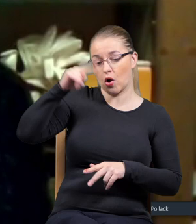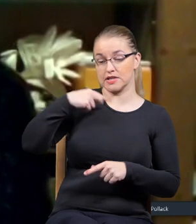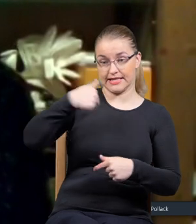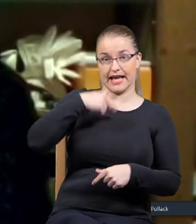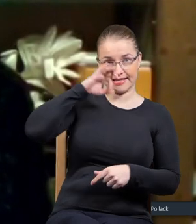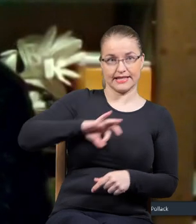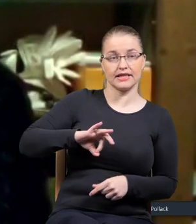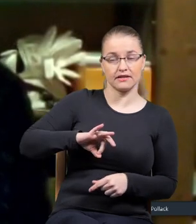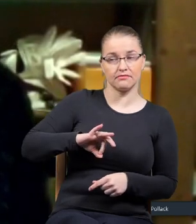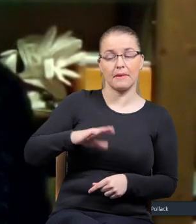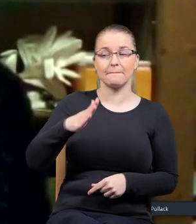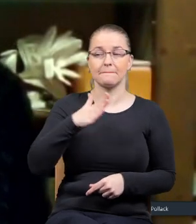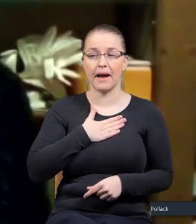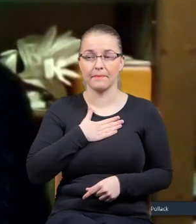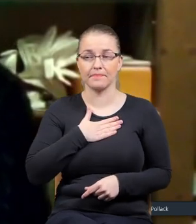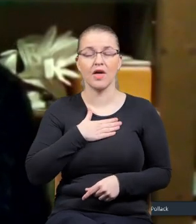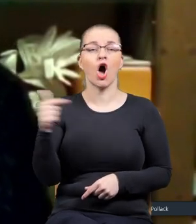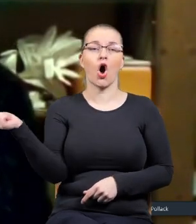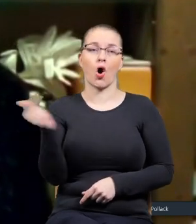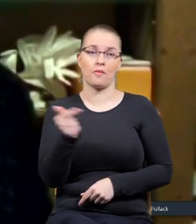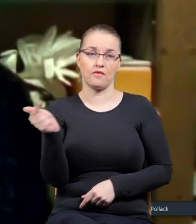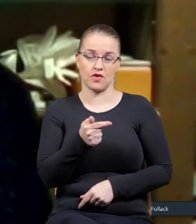jestem, no mam taki obowiązek,